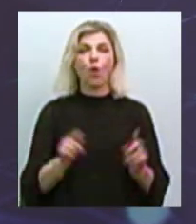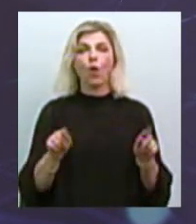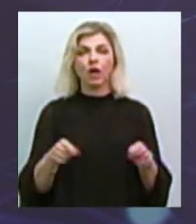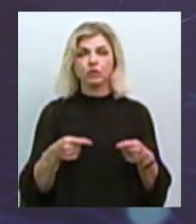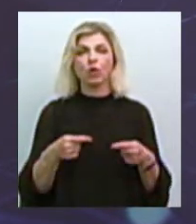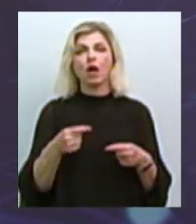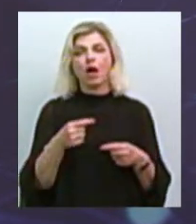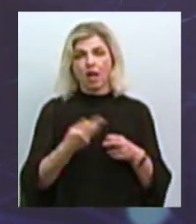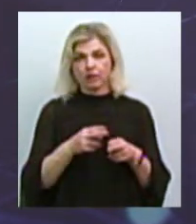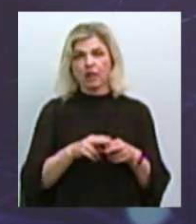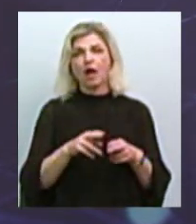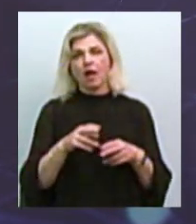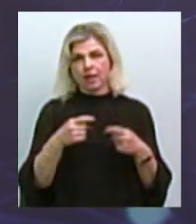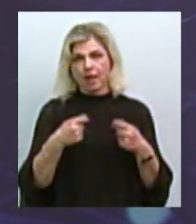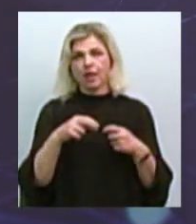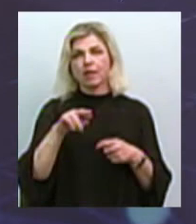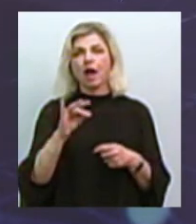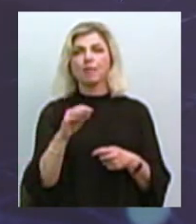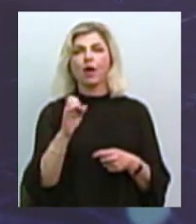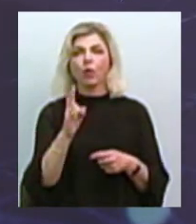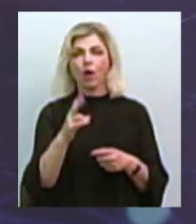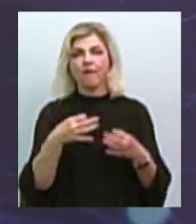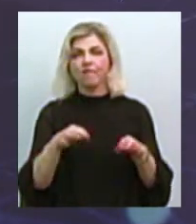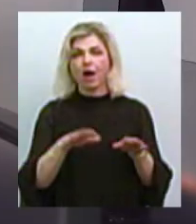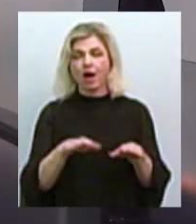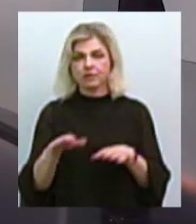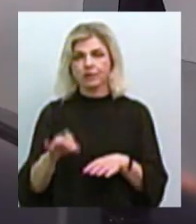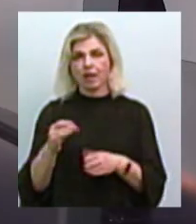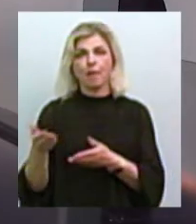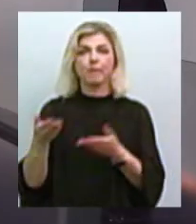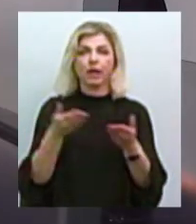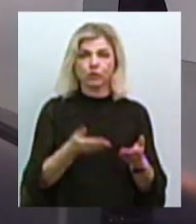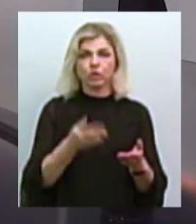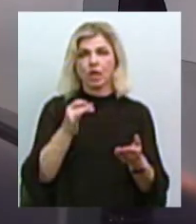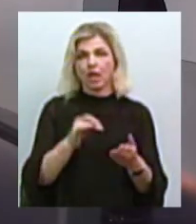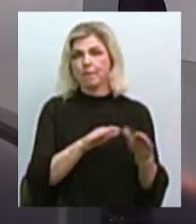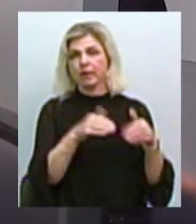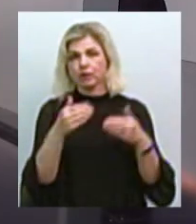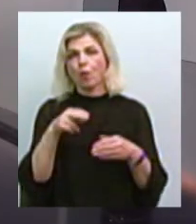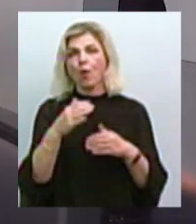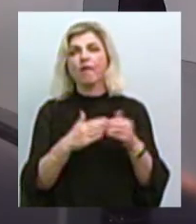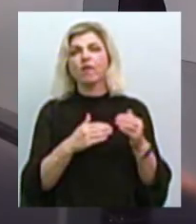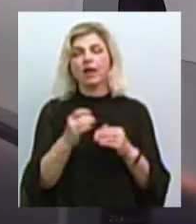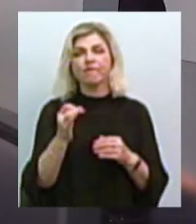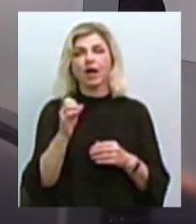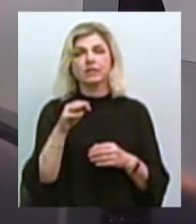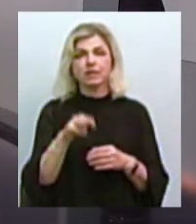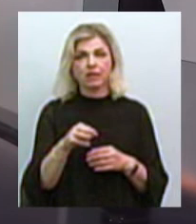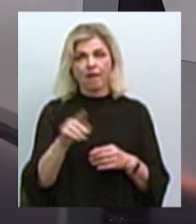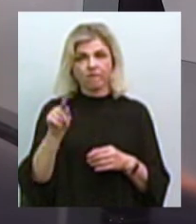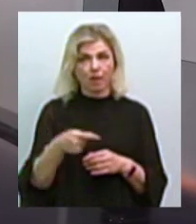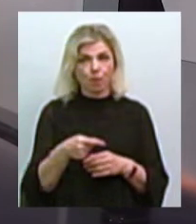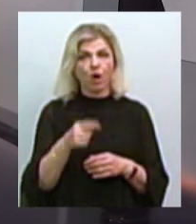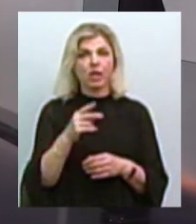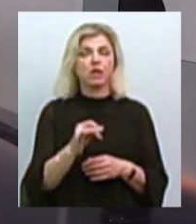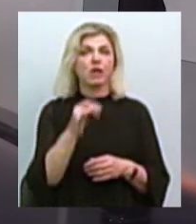вакансій, запрошуємо туди людей, які підходять сьогодні тому чи іншому роботодавцю по кваліфікаційним вимогам. І під час уже роботи